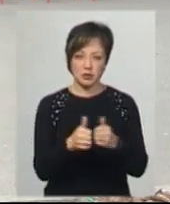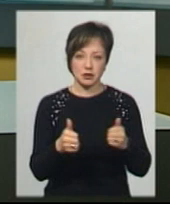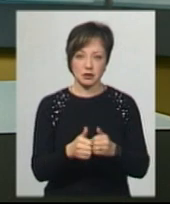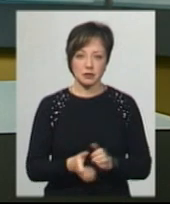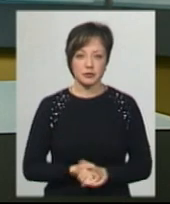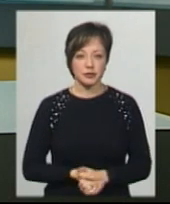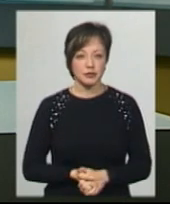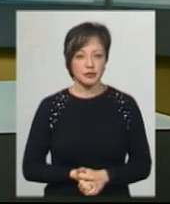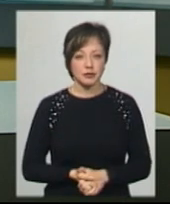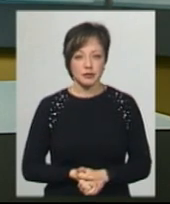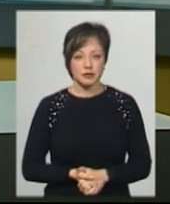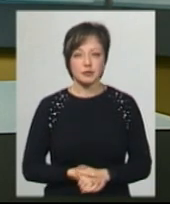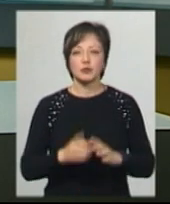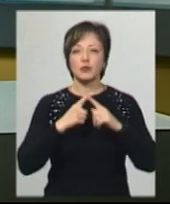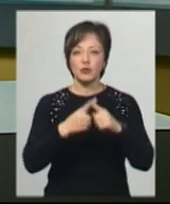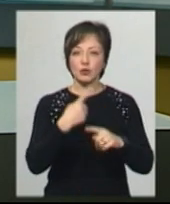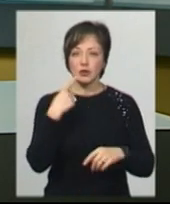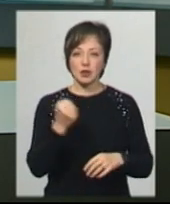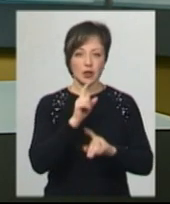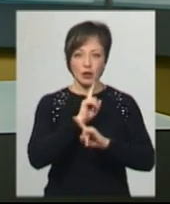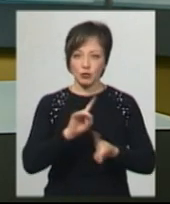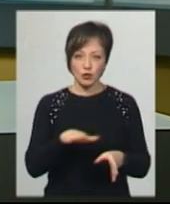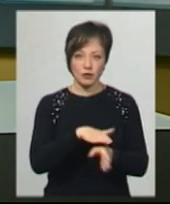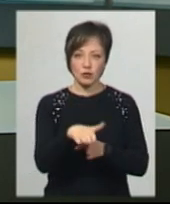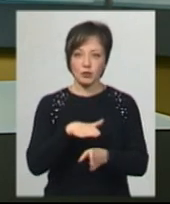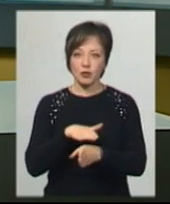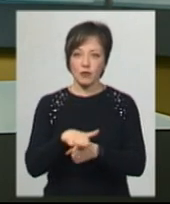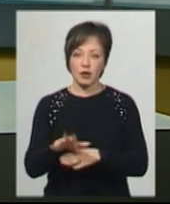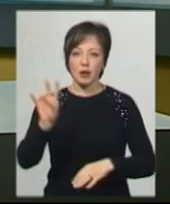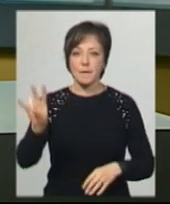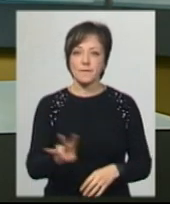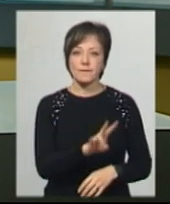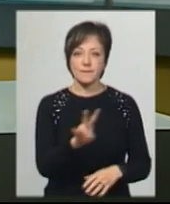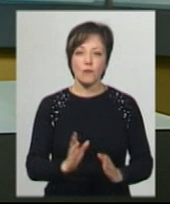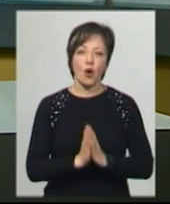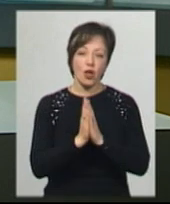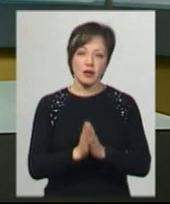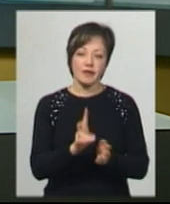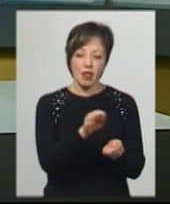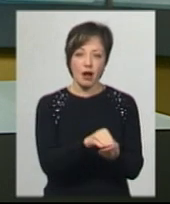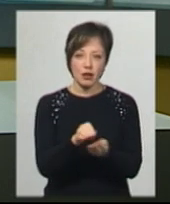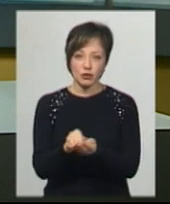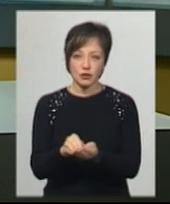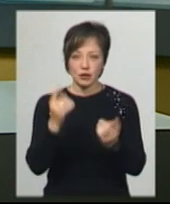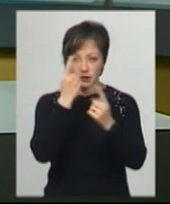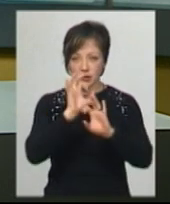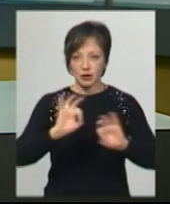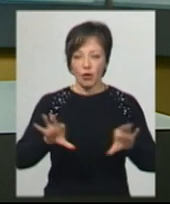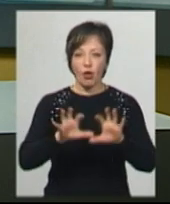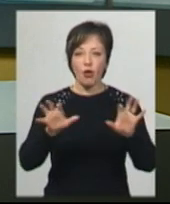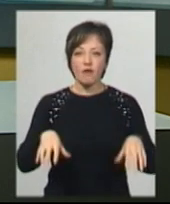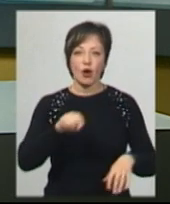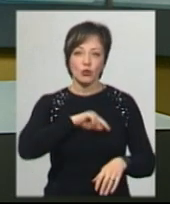У провідну неділю не будуть відбуватися заупокійні молитви на кладовищах. Про це Суспільному каже голова